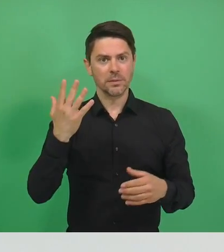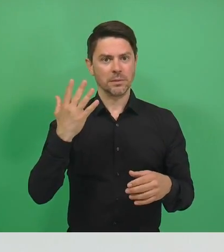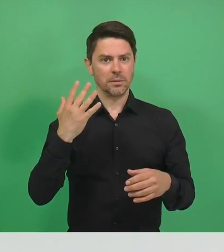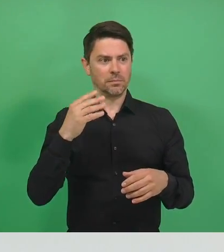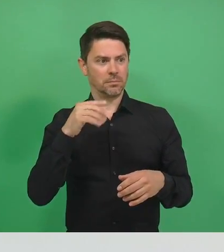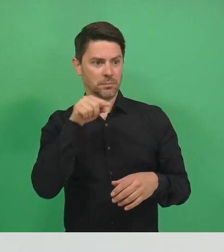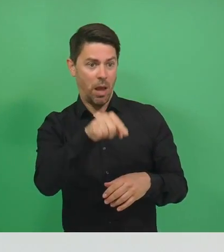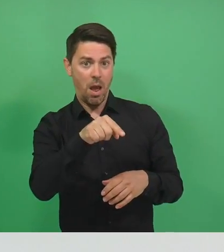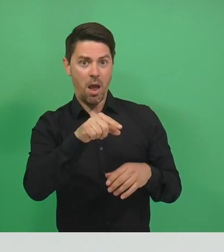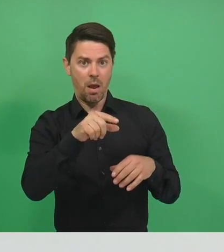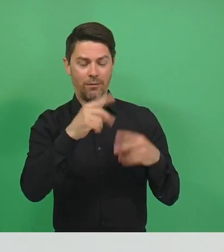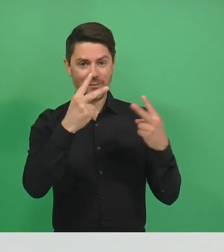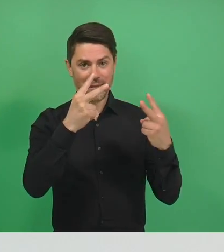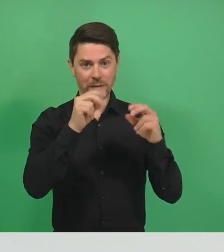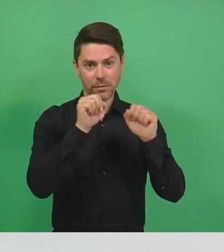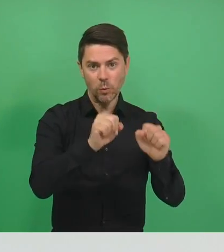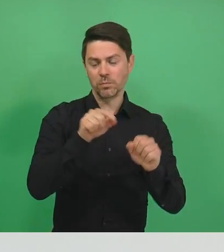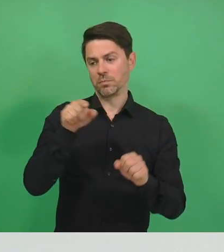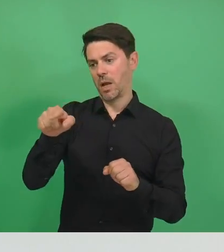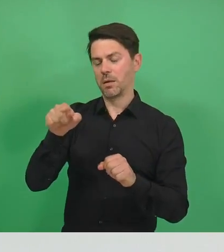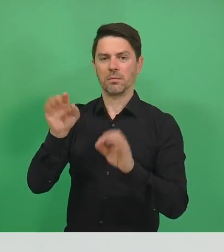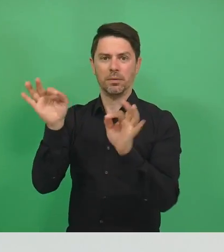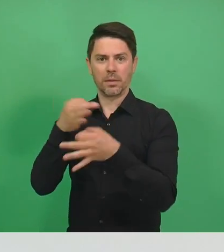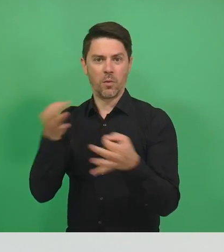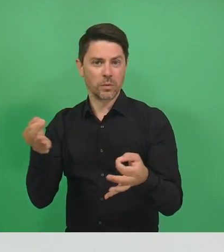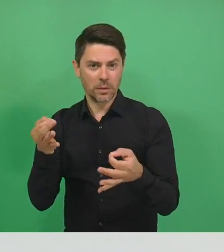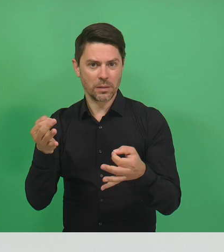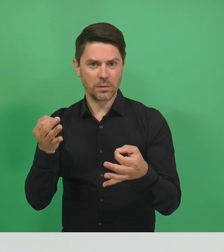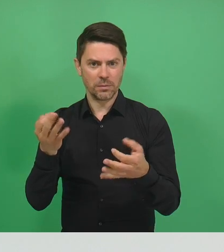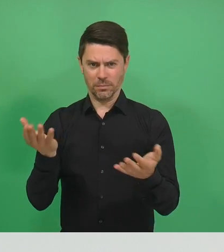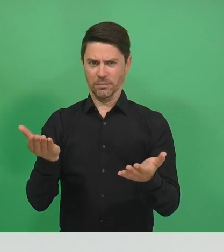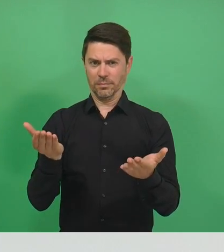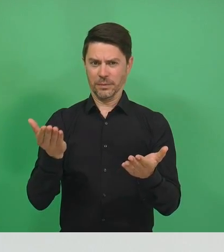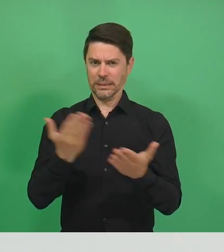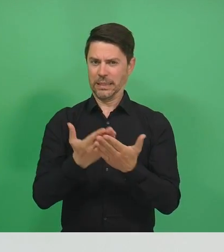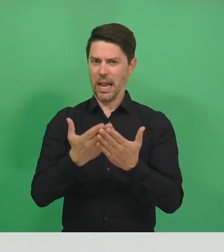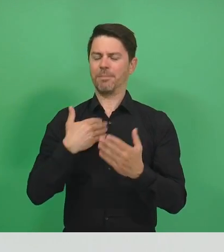und damit welches schützenswert ist und welches nicht.